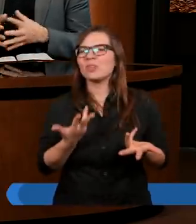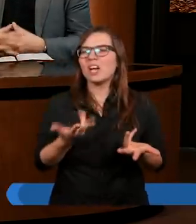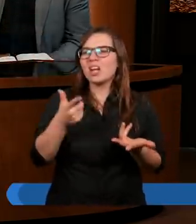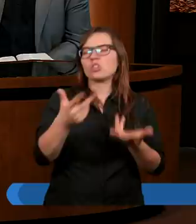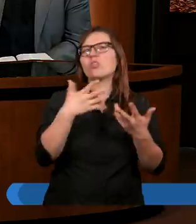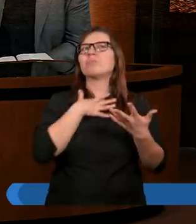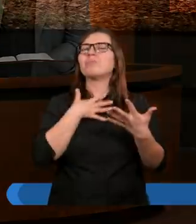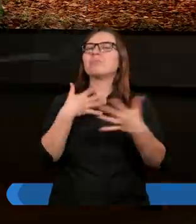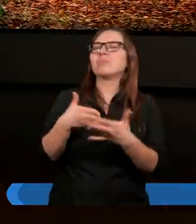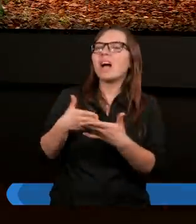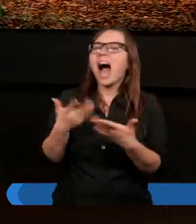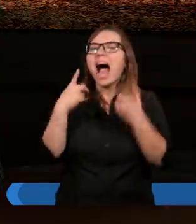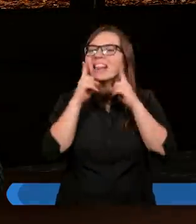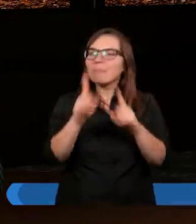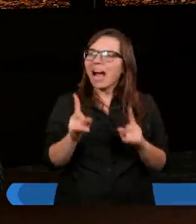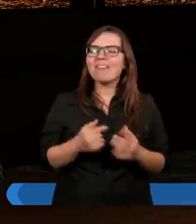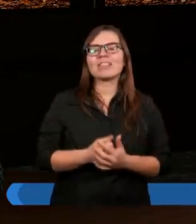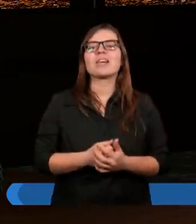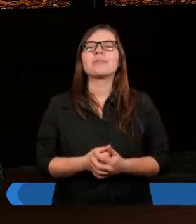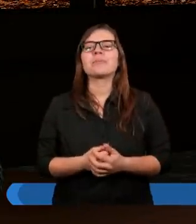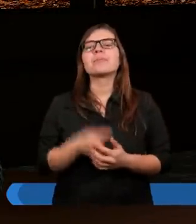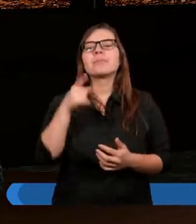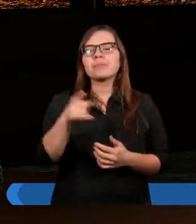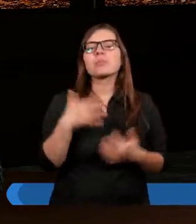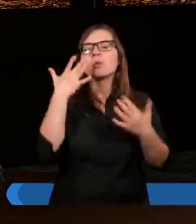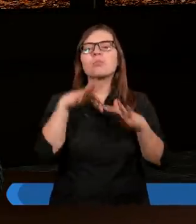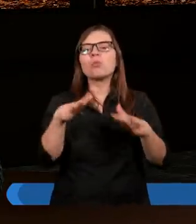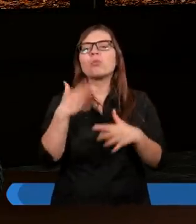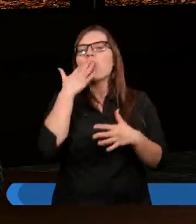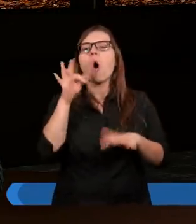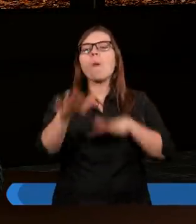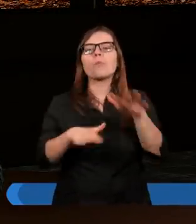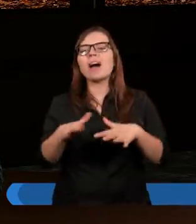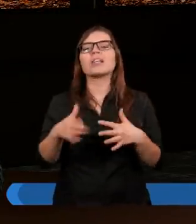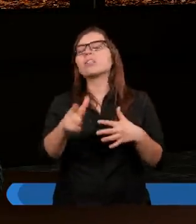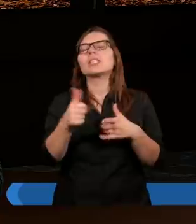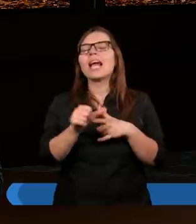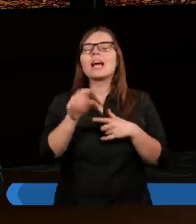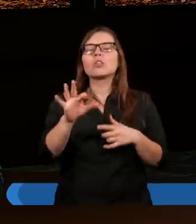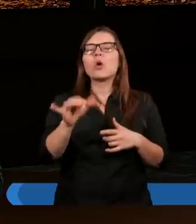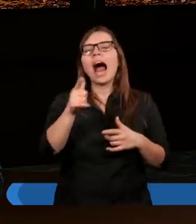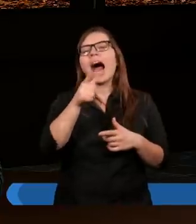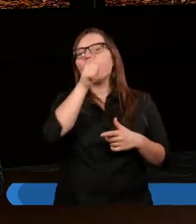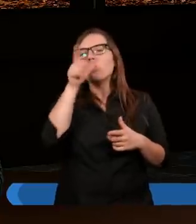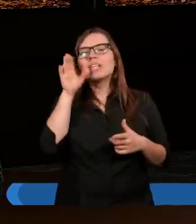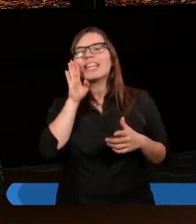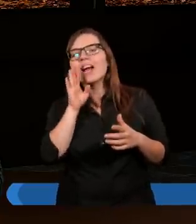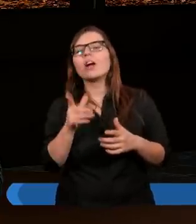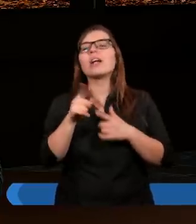niesamowita. Dziękuję bardzo. No właśnie, jeżeli mówimy o pobłażliwości, to nie jest coś takiego lekkiego,